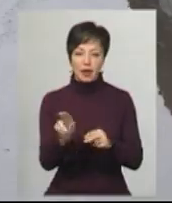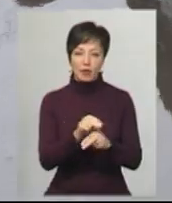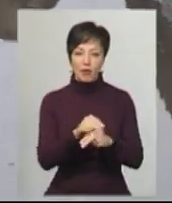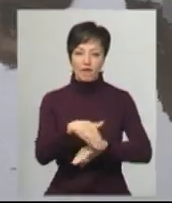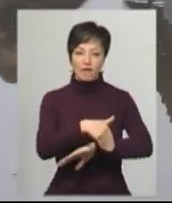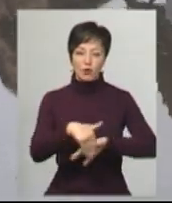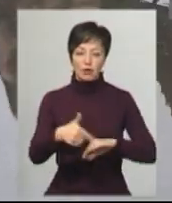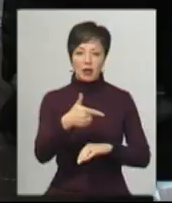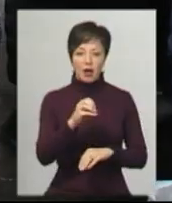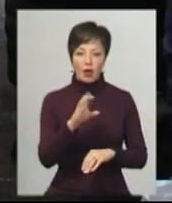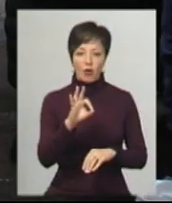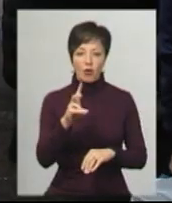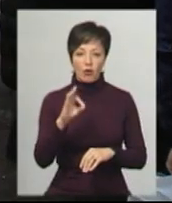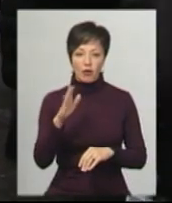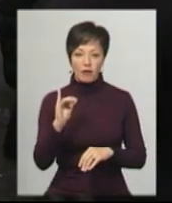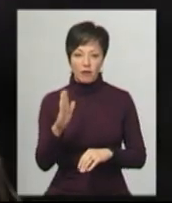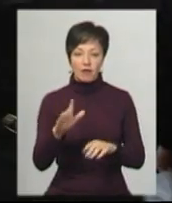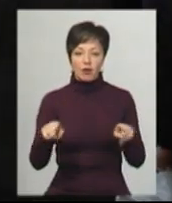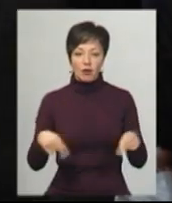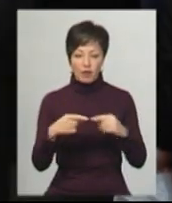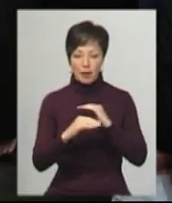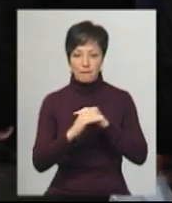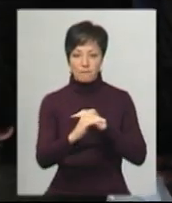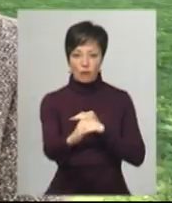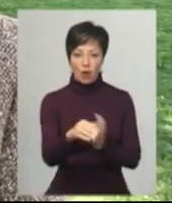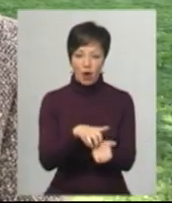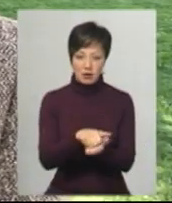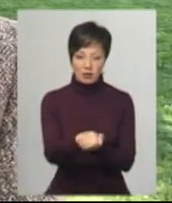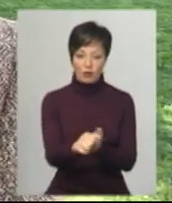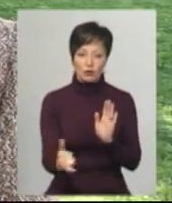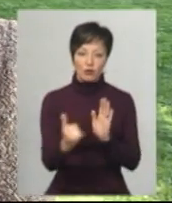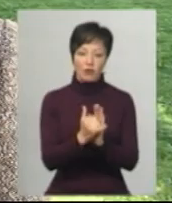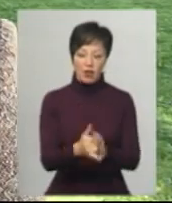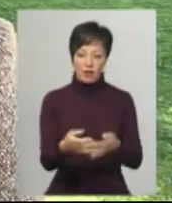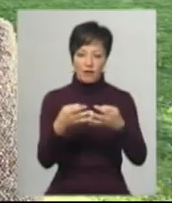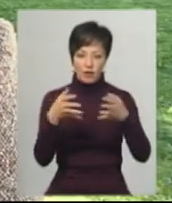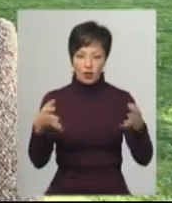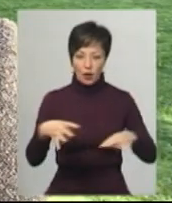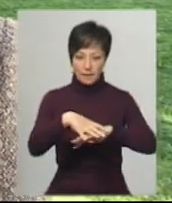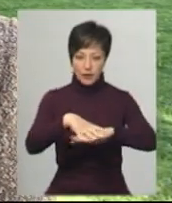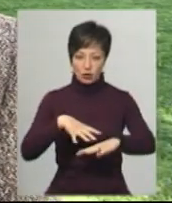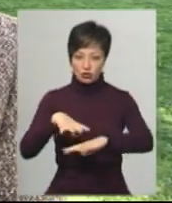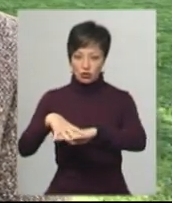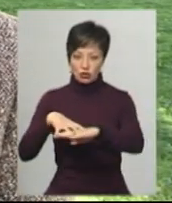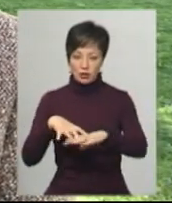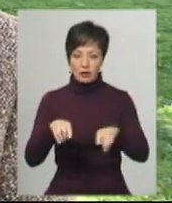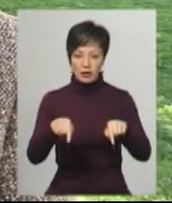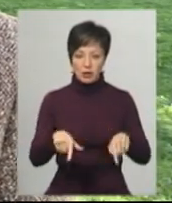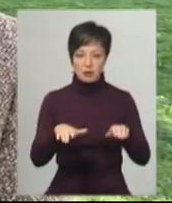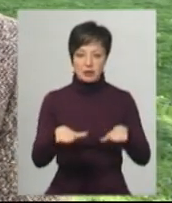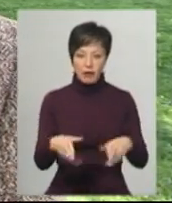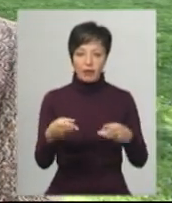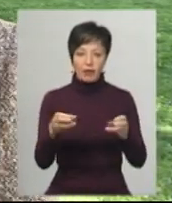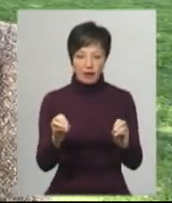геологів, ми відновили асфальтобетонне покриття і встановили великі решітки, поперечні, в тих місцях, де